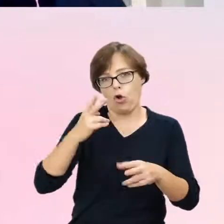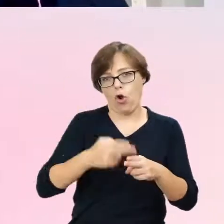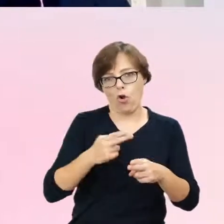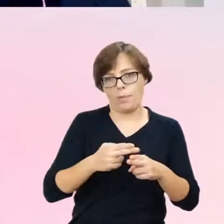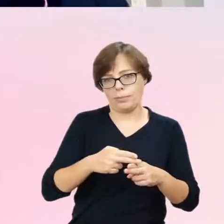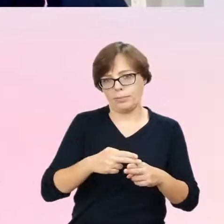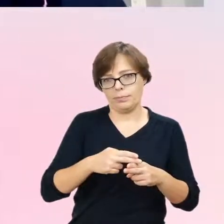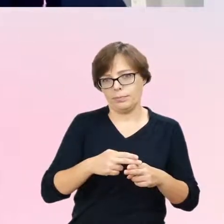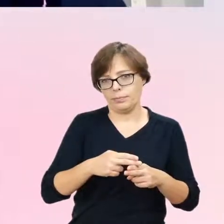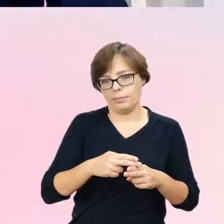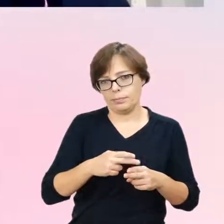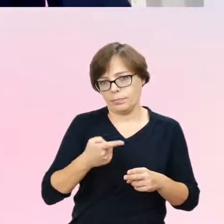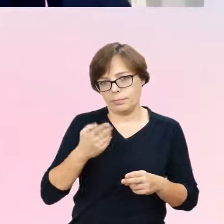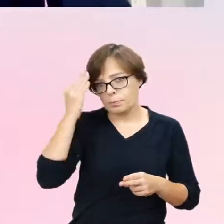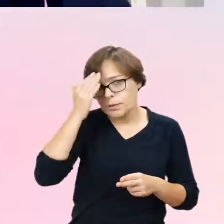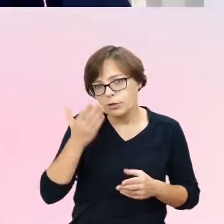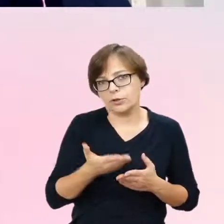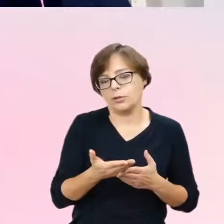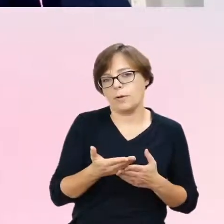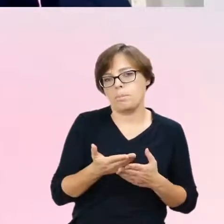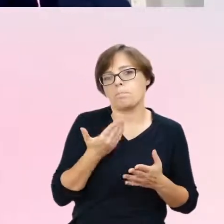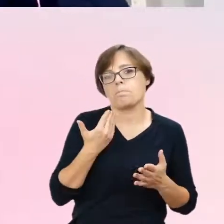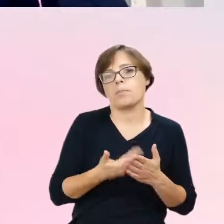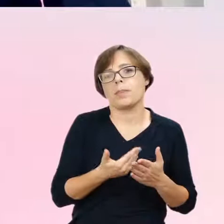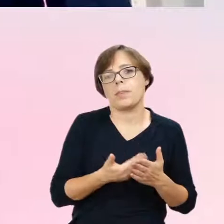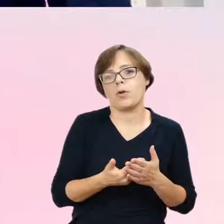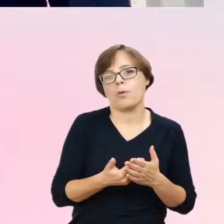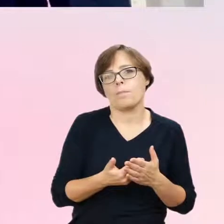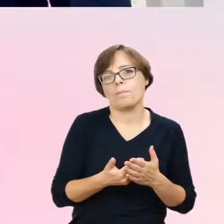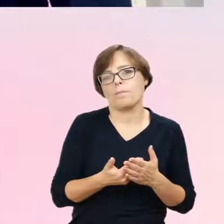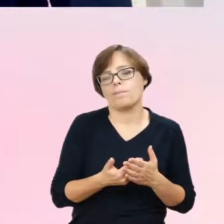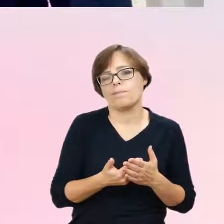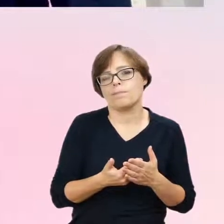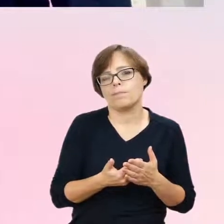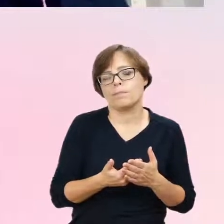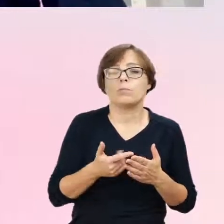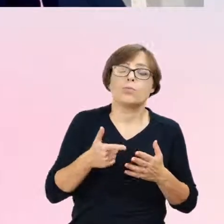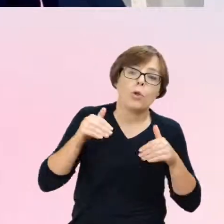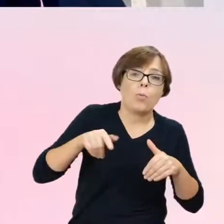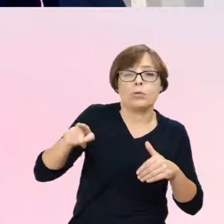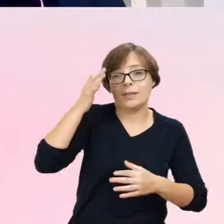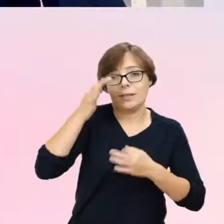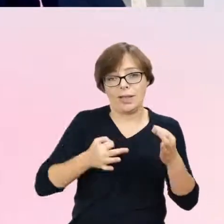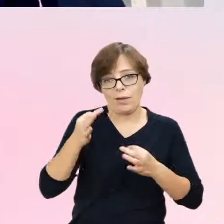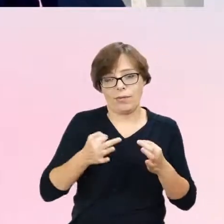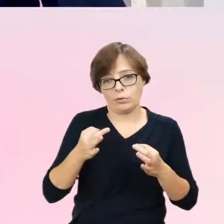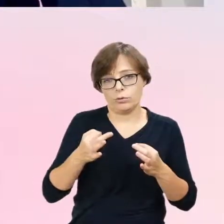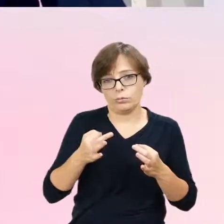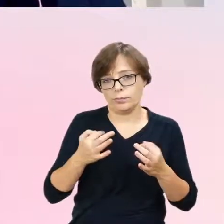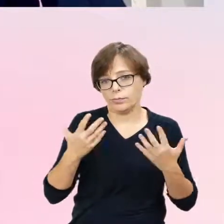zastanawiać się właściwie, czy w przypadku danego dziecka, danego